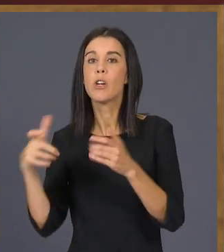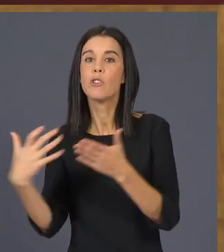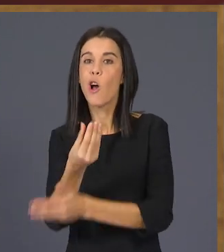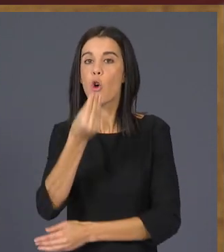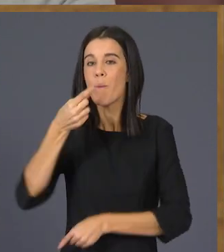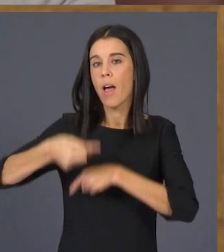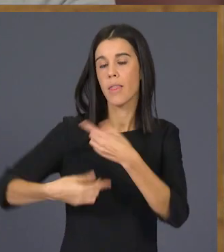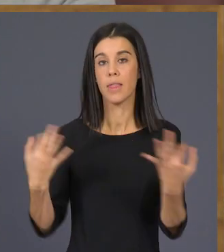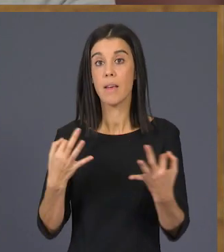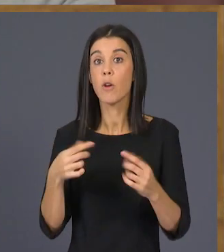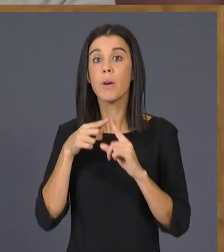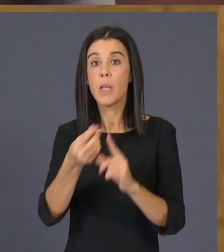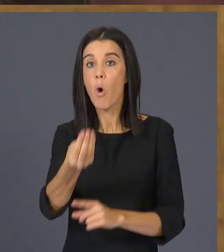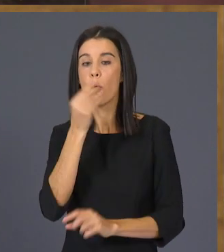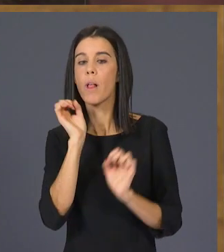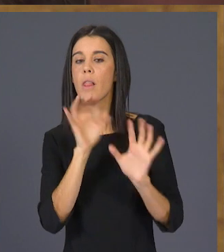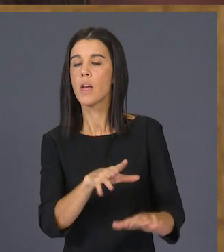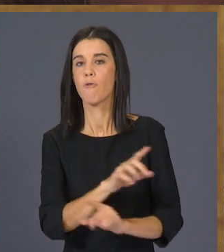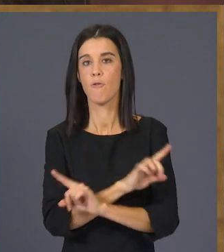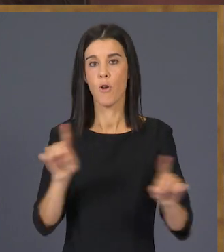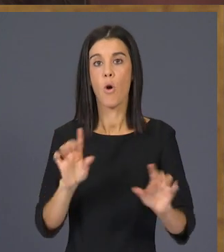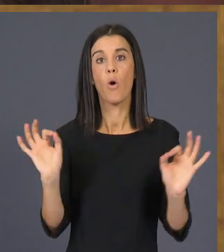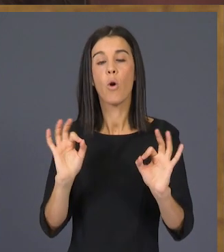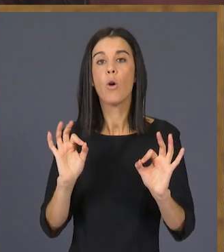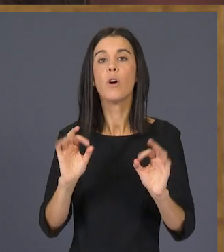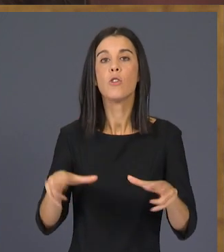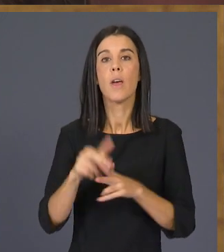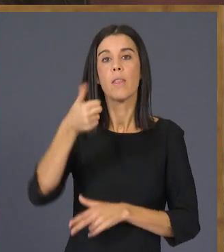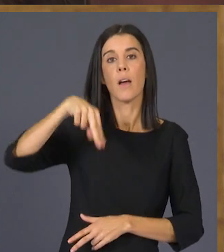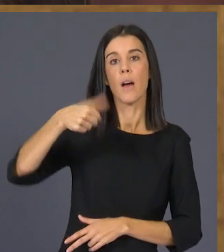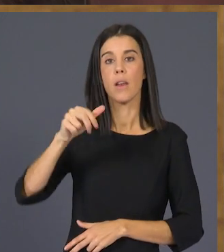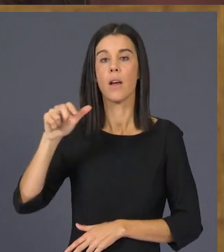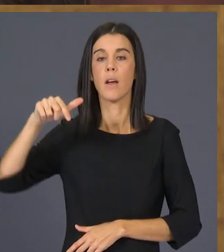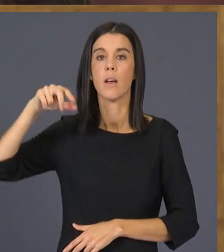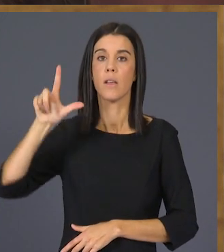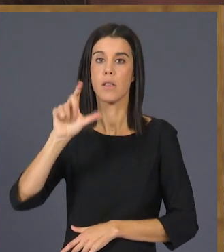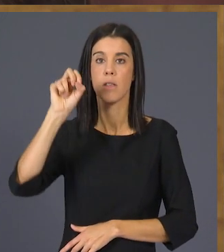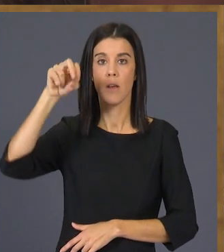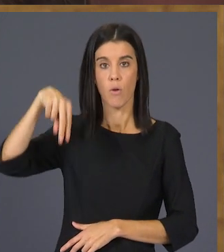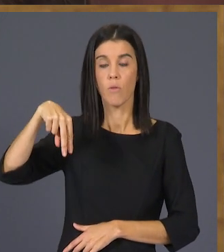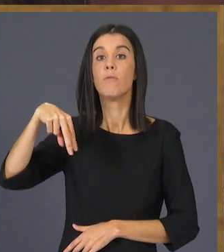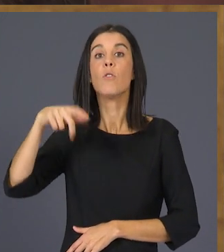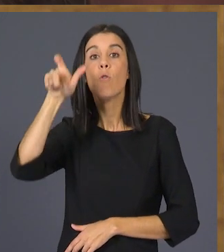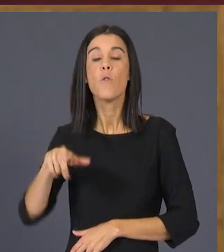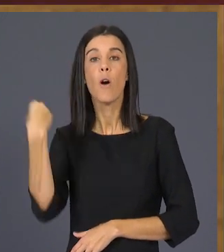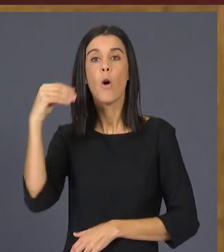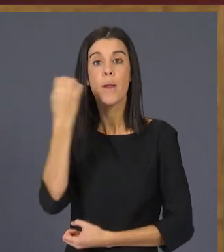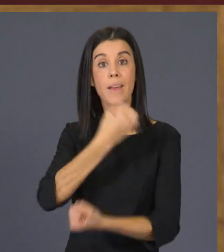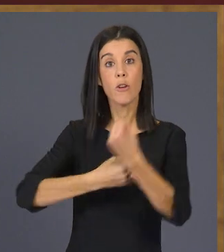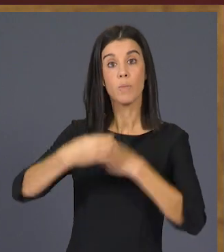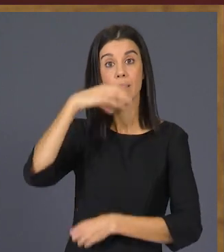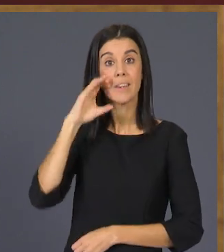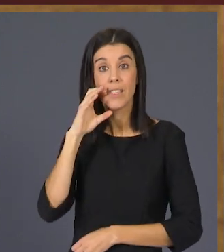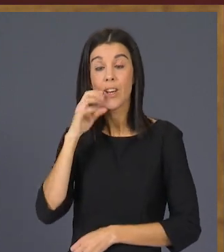menjar. És la societat d'Anna Lleó, una jove economista de Castelló que ha obtingut el millor